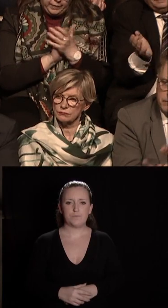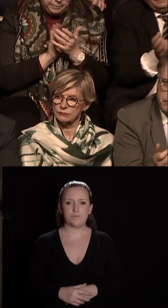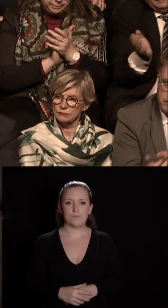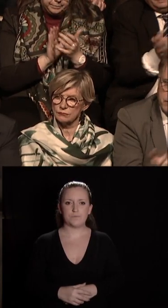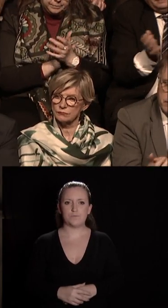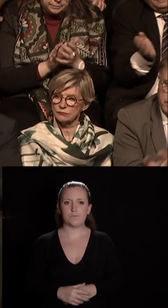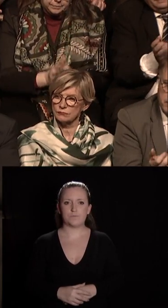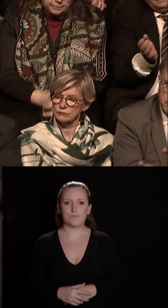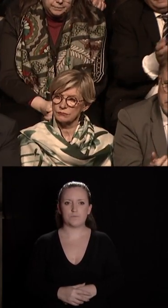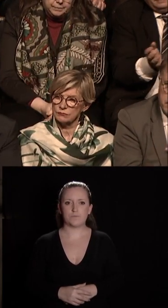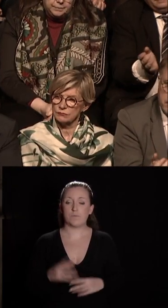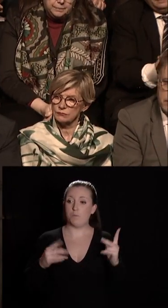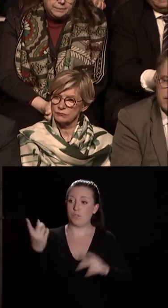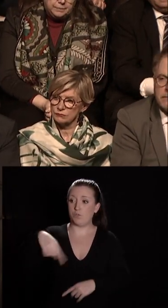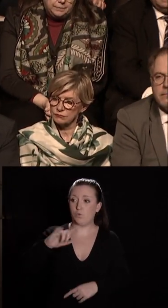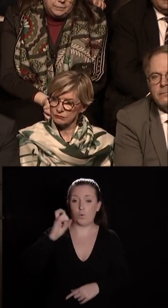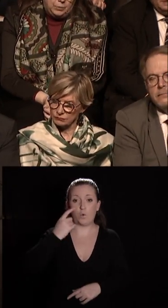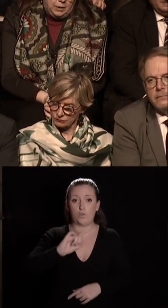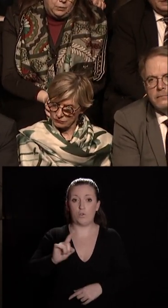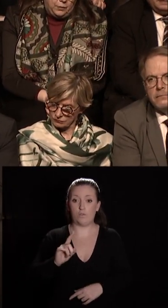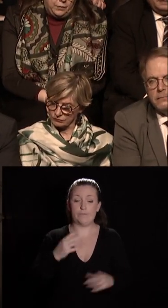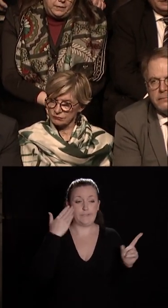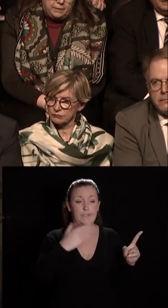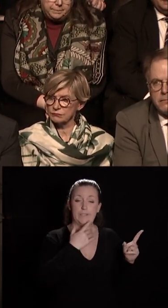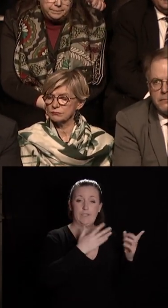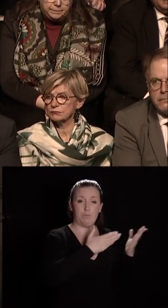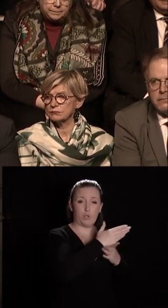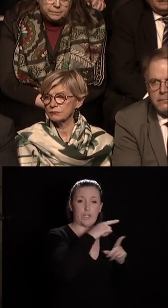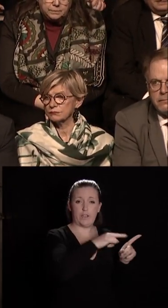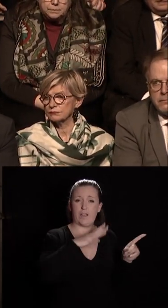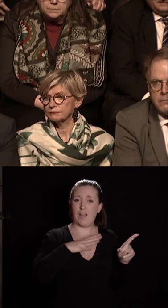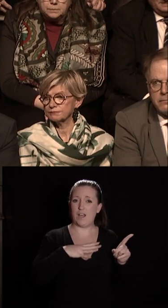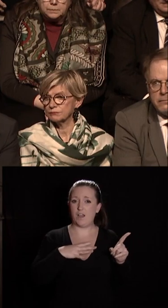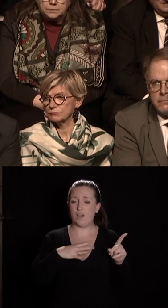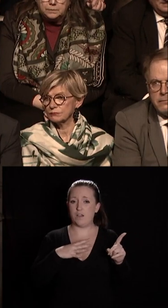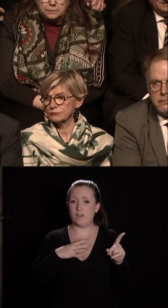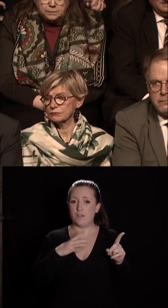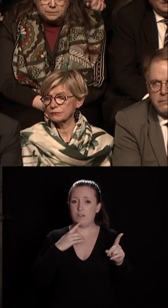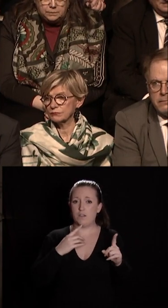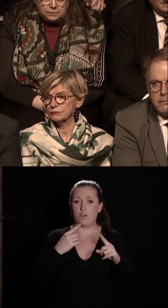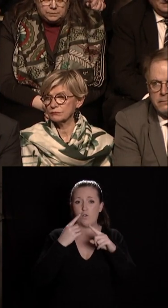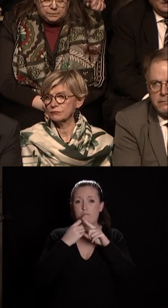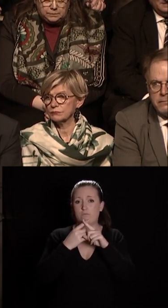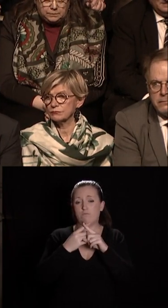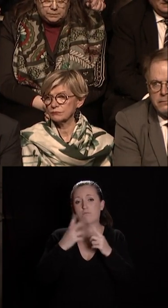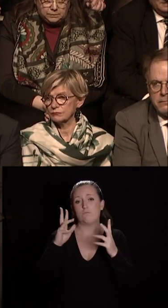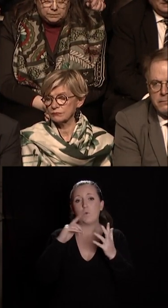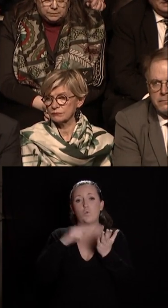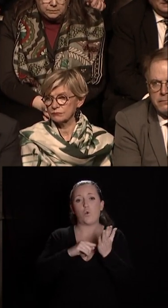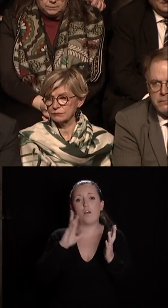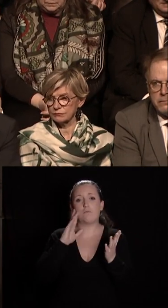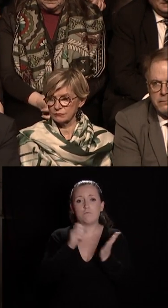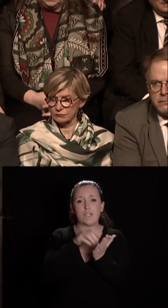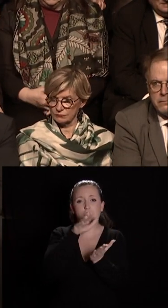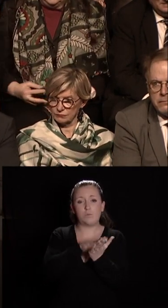vous n'êtes peut-être pas tous au courant mais il y a dans les cartons le projet de multiplier par 15 les droits d'inscription des étudiants étrangers dans